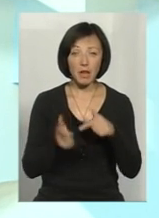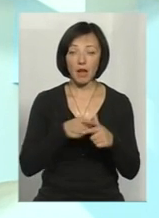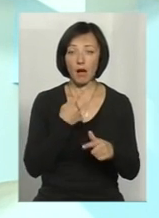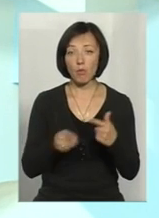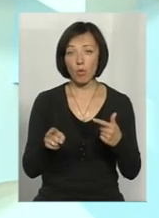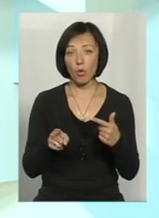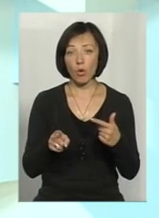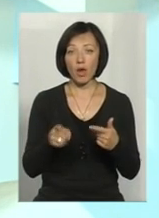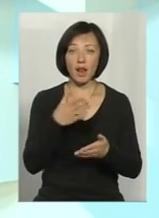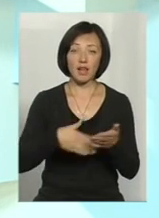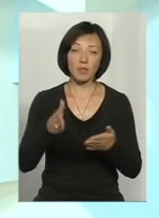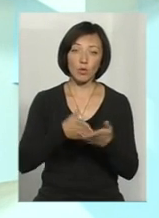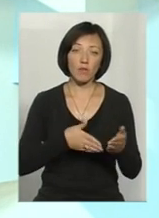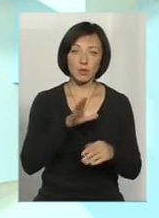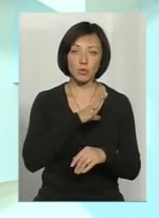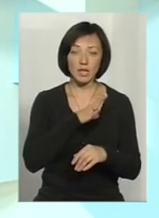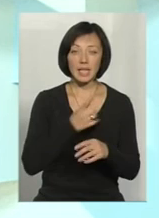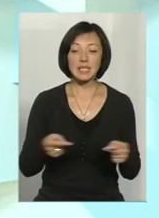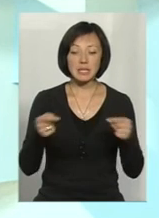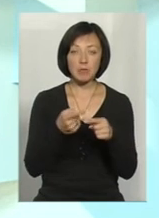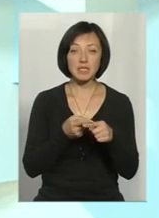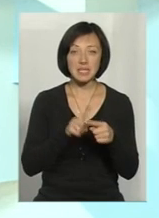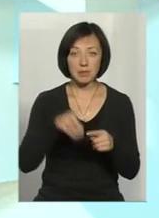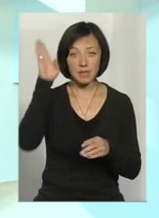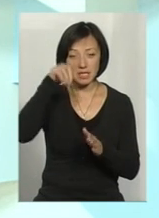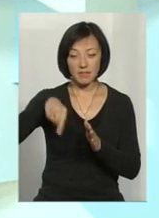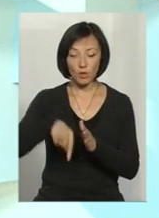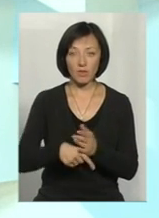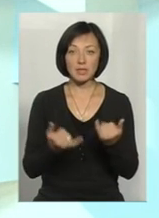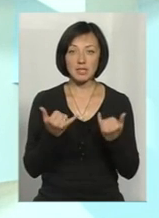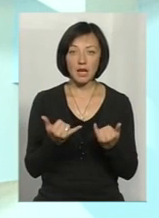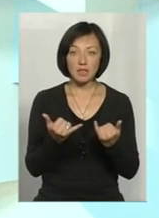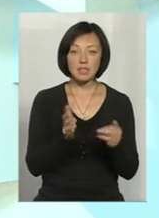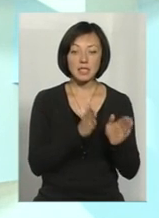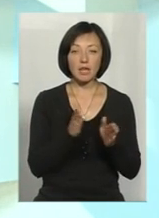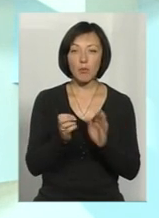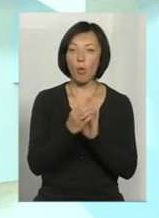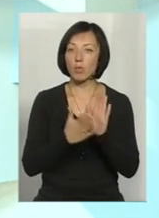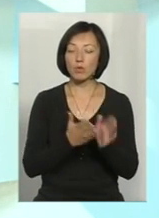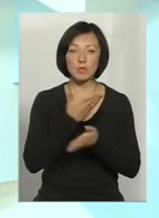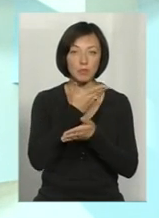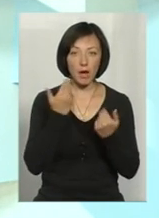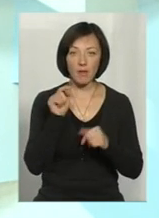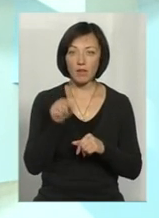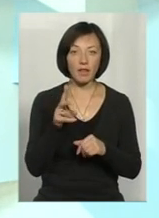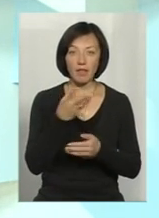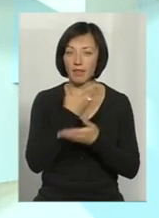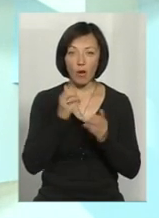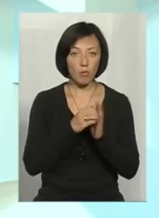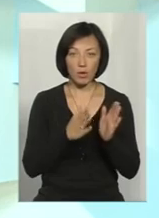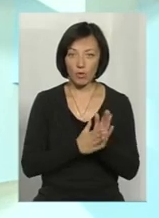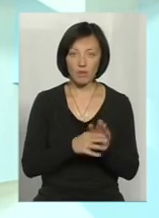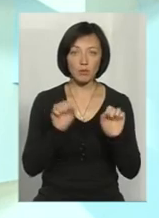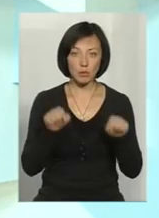або ліквідовані були. І саме за цими свердловинами зараз системного обліку немає. Вони не обліковані